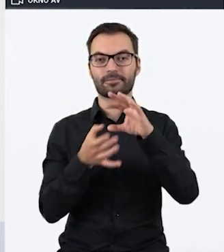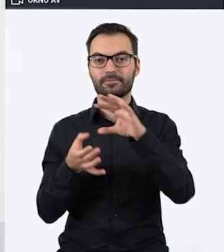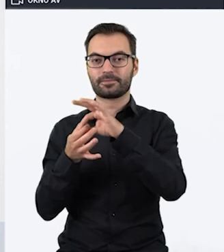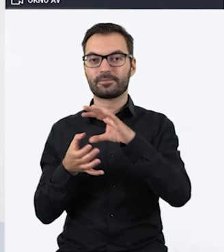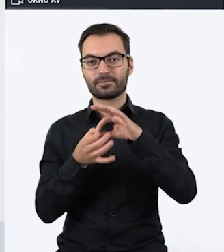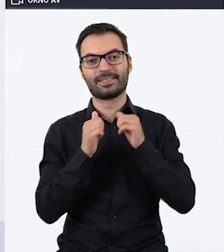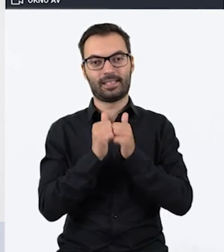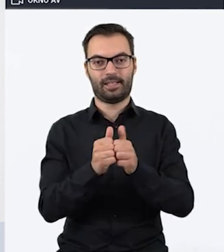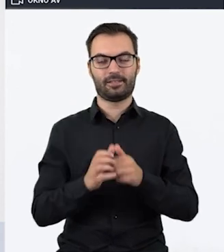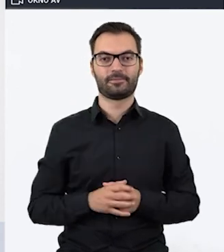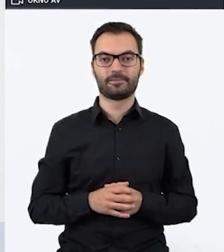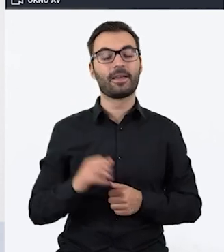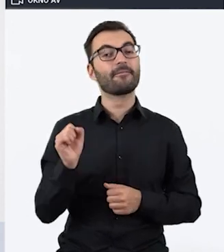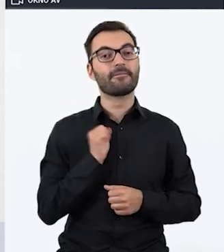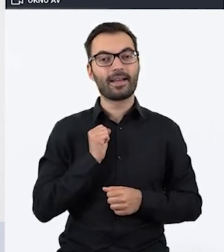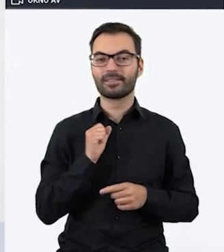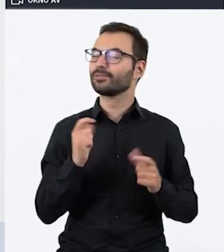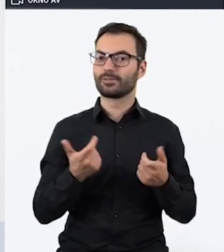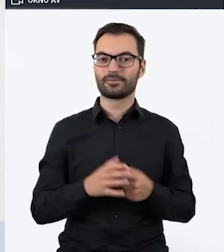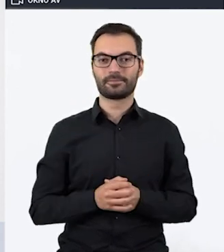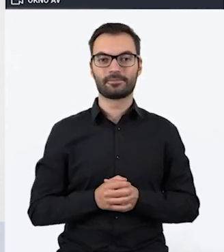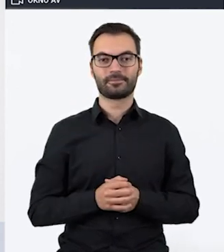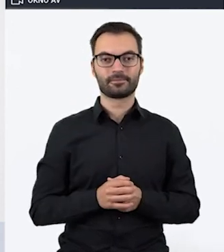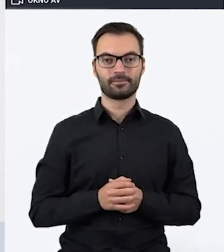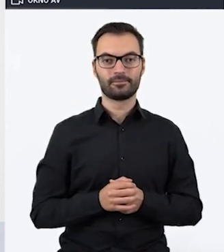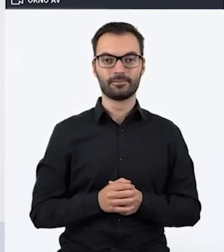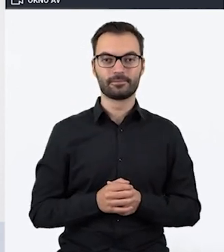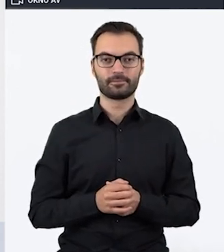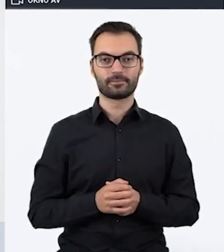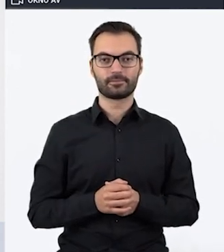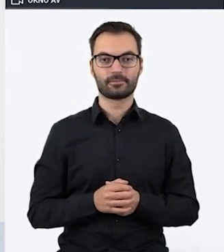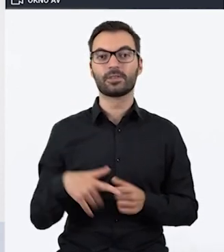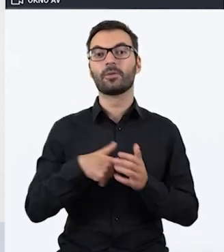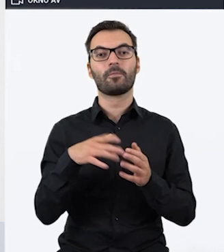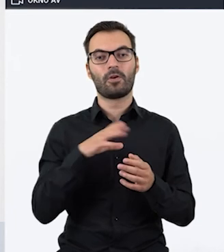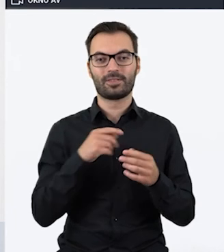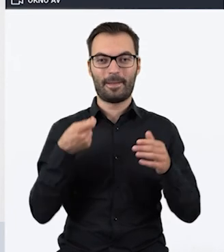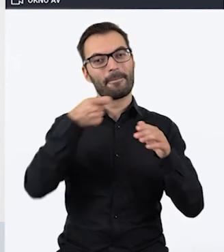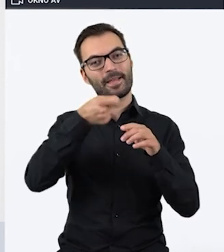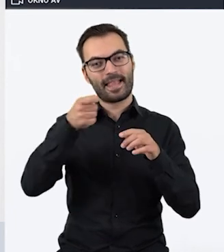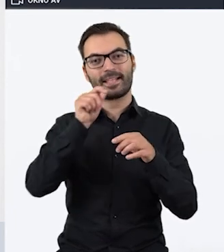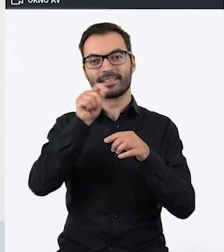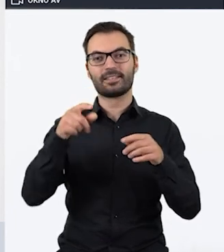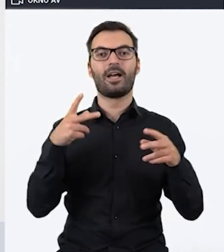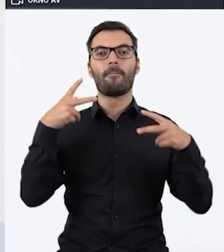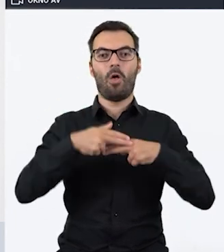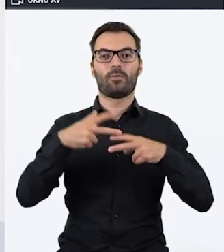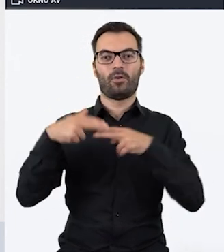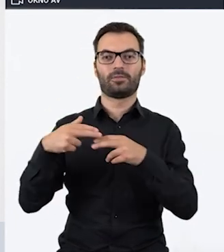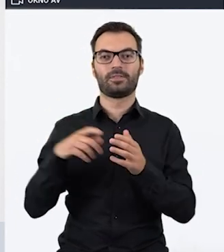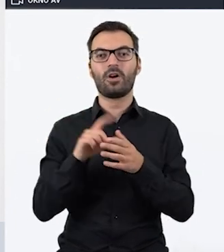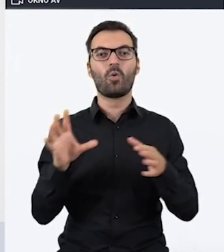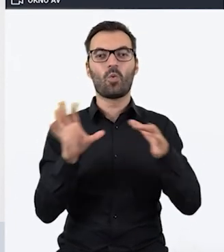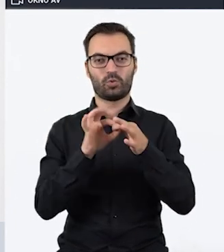zadania. Fajne jest w tym narzędziu to, że można te pineski zablokować, tam takie kłódeczki